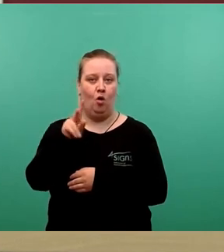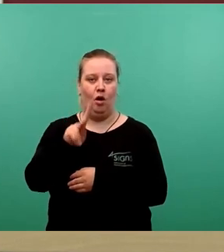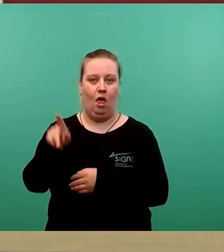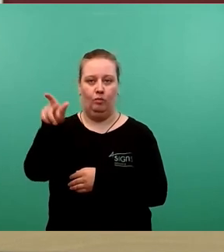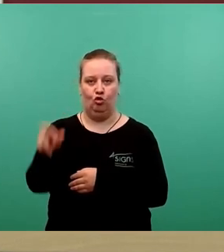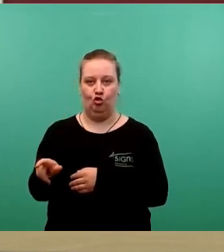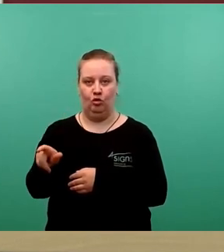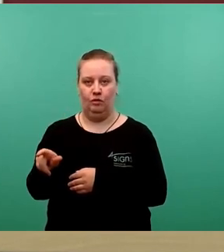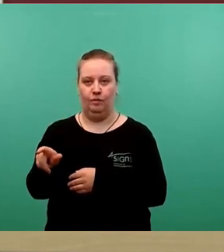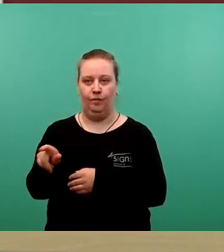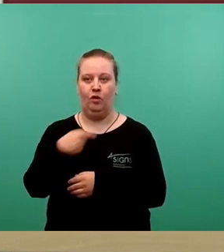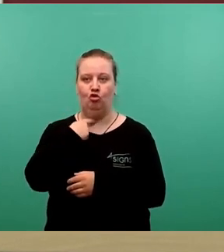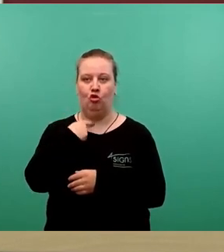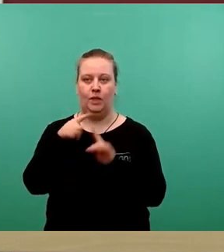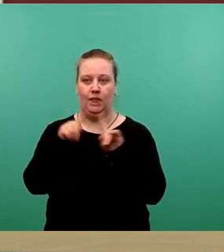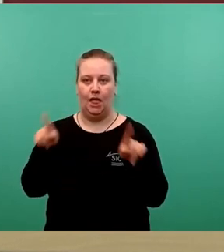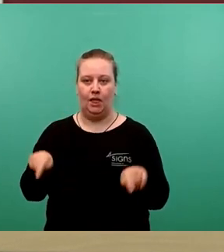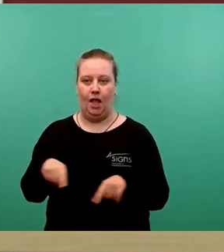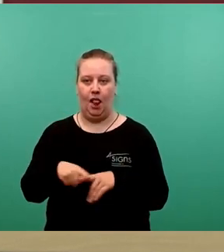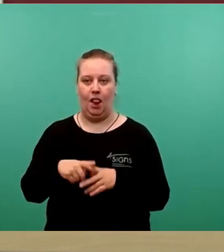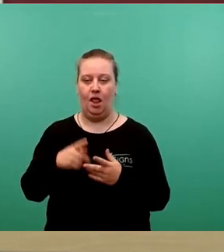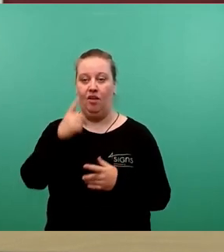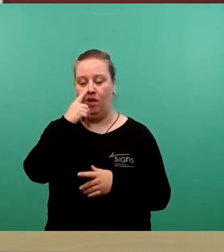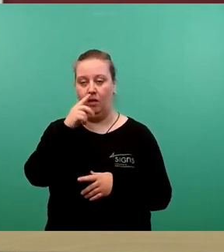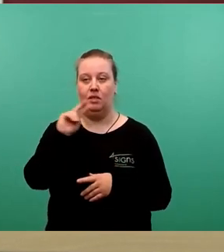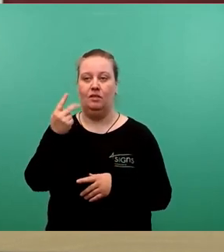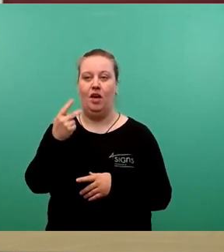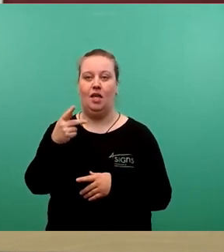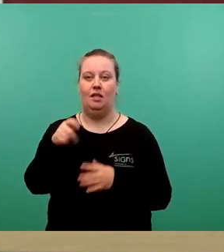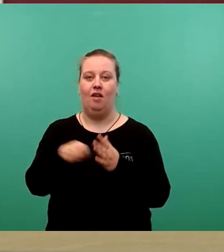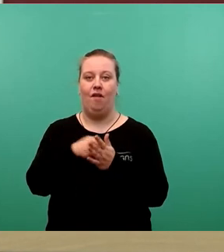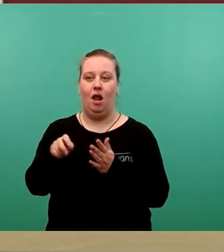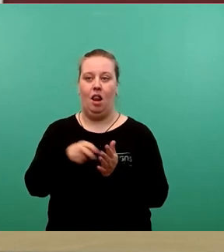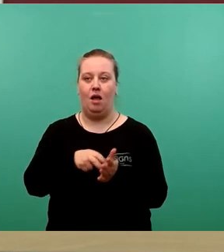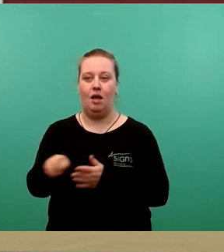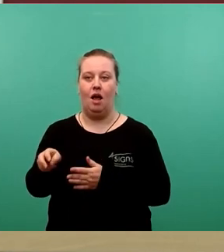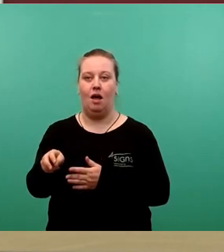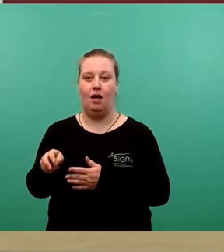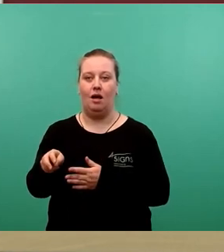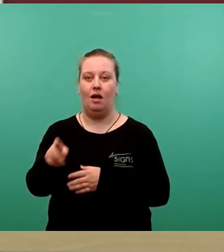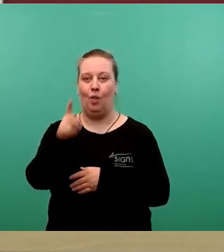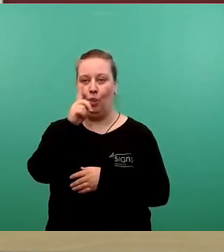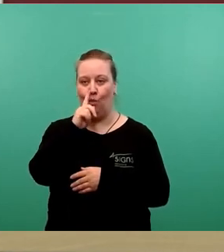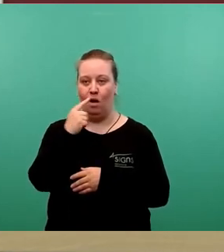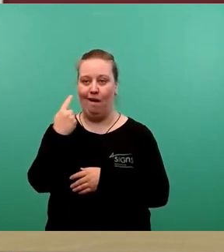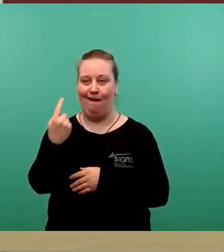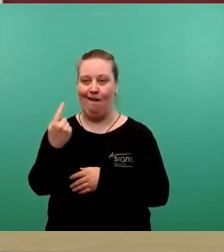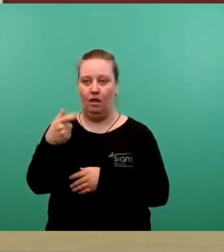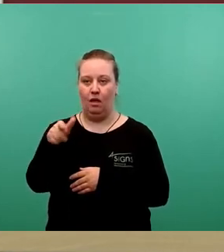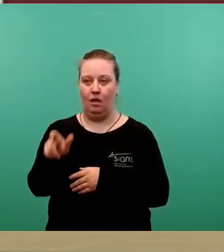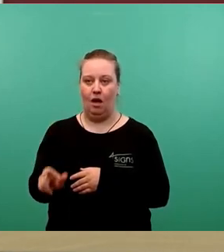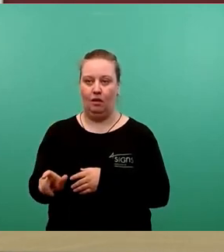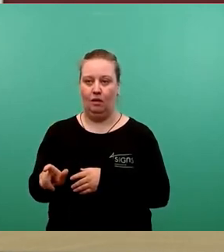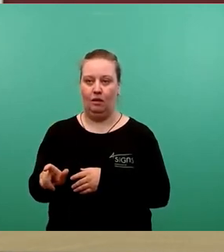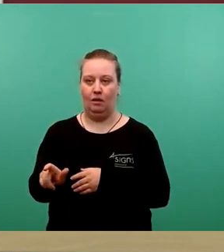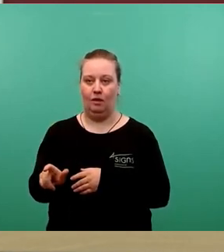auf dem Stimmzettel stehen. Wenn im zweiten Wahlgang nur eine Kandidatin oder Kandidat